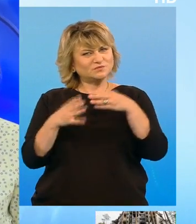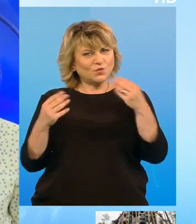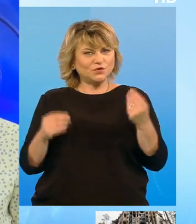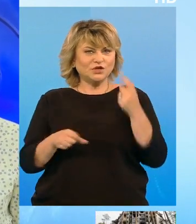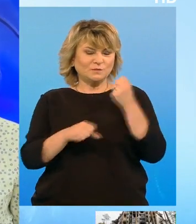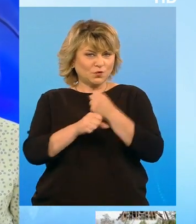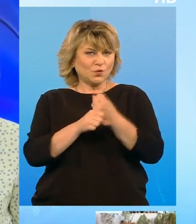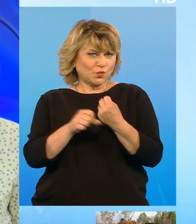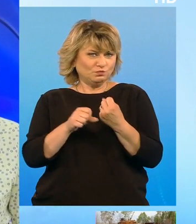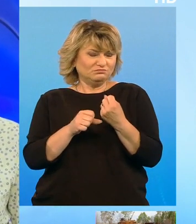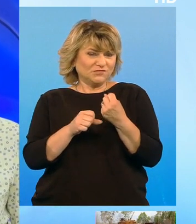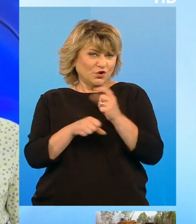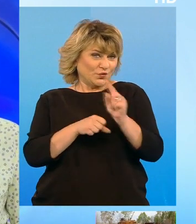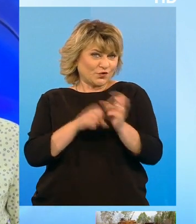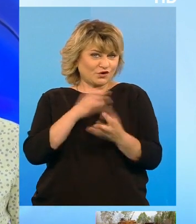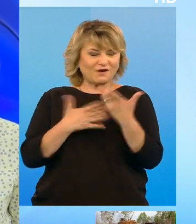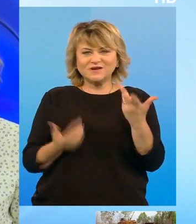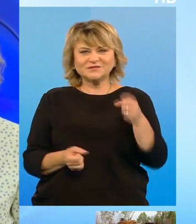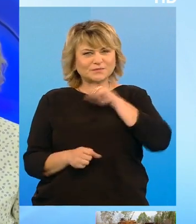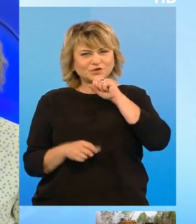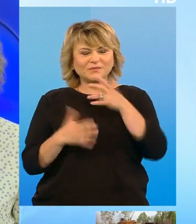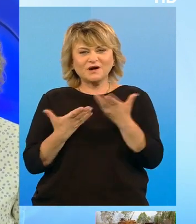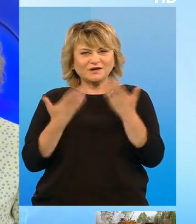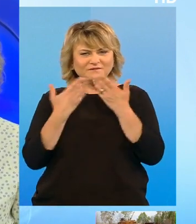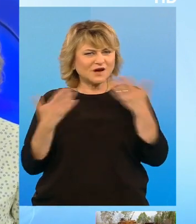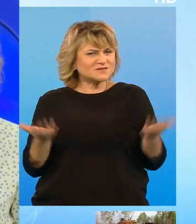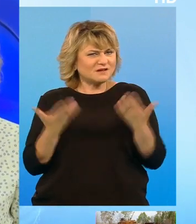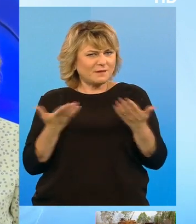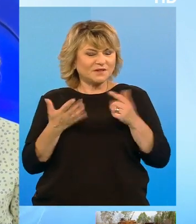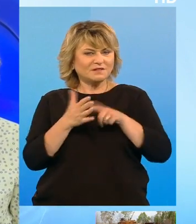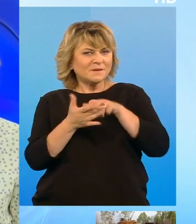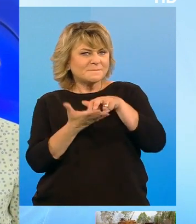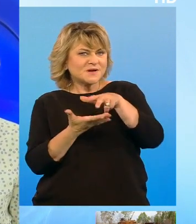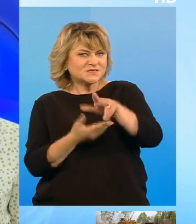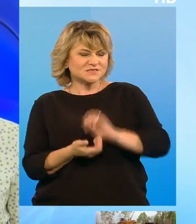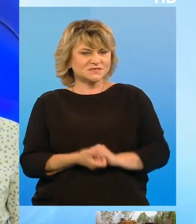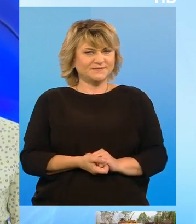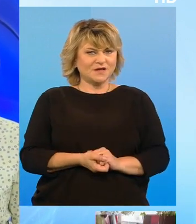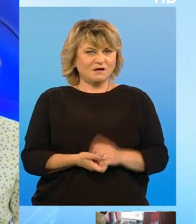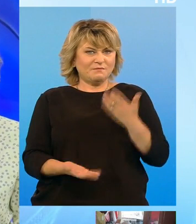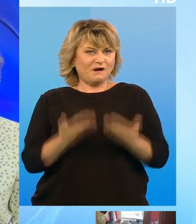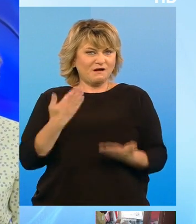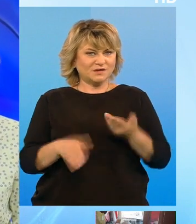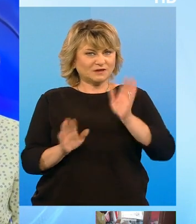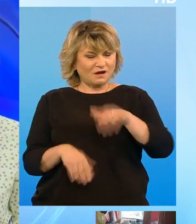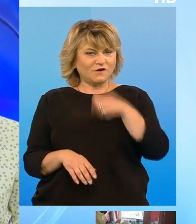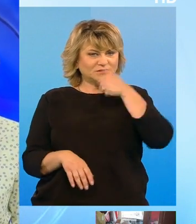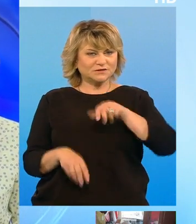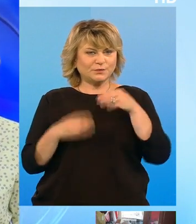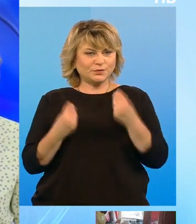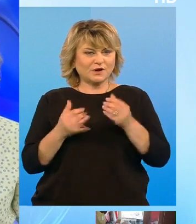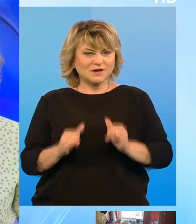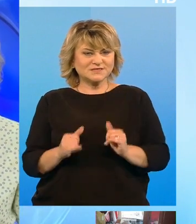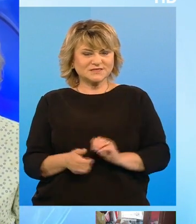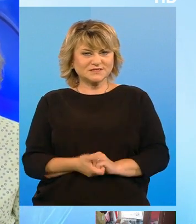lucruri noi la care se pricep sau pe care le învață repede și din mers. Balanțele. Au și ei o zi bună